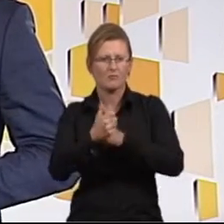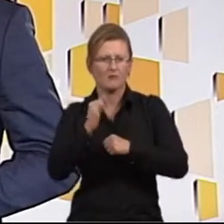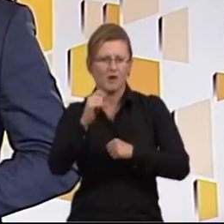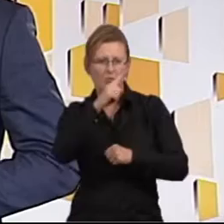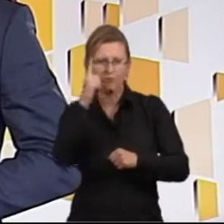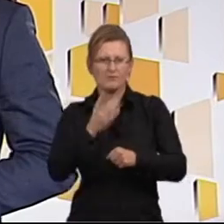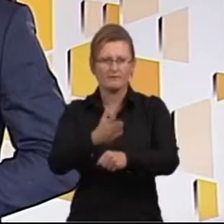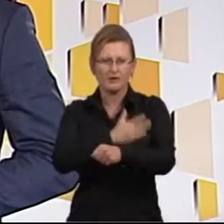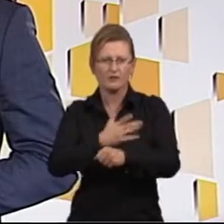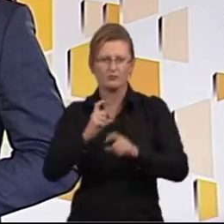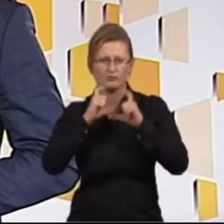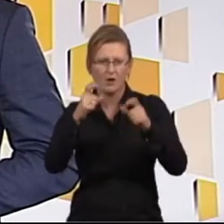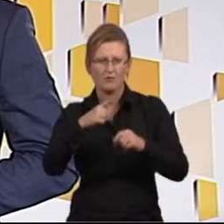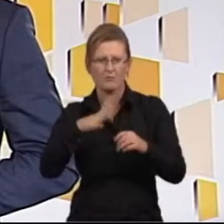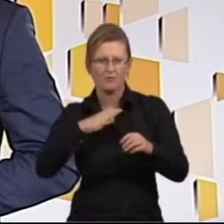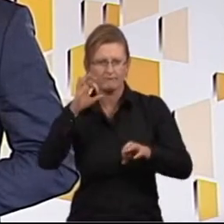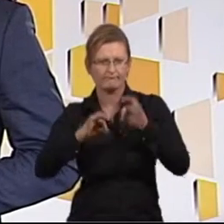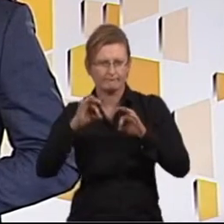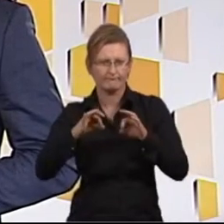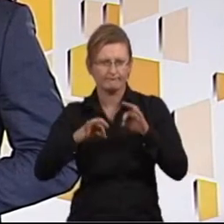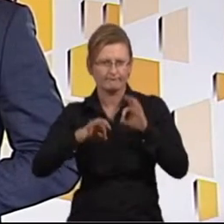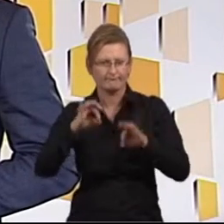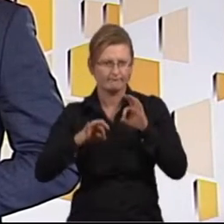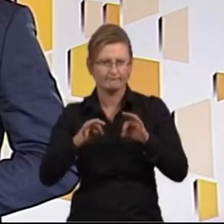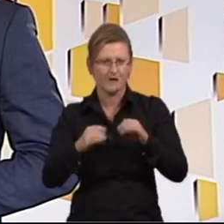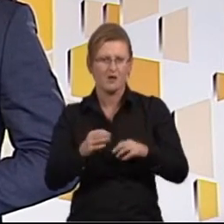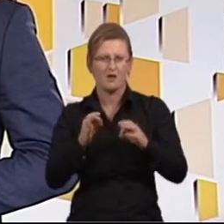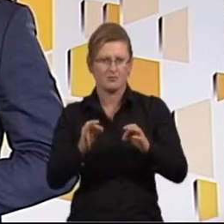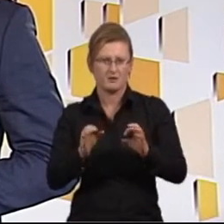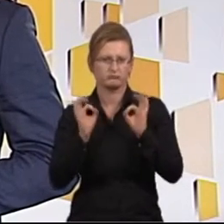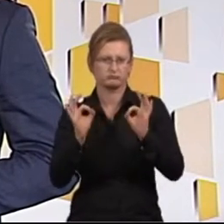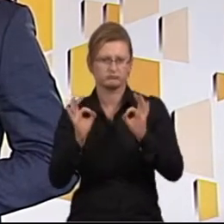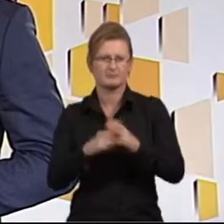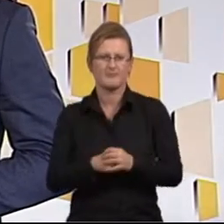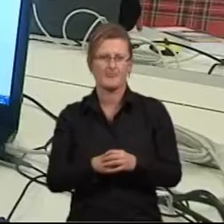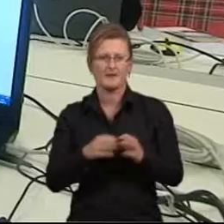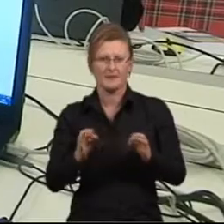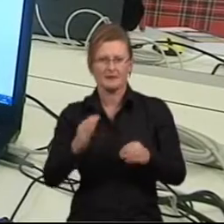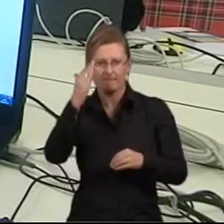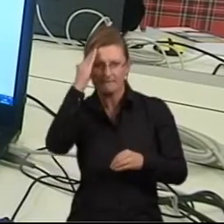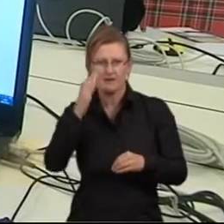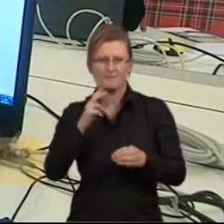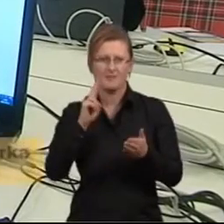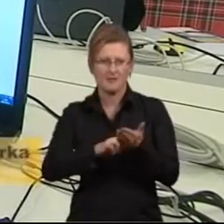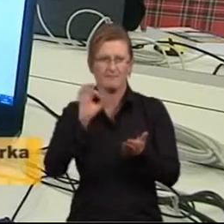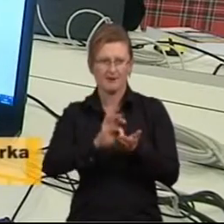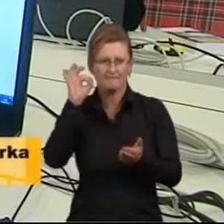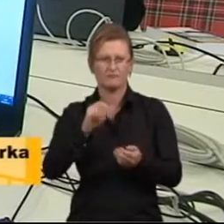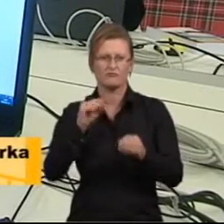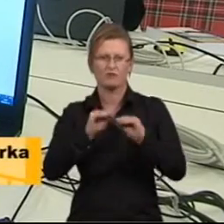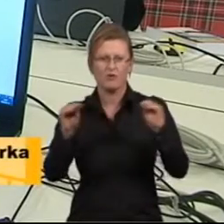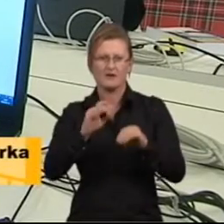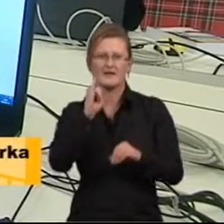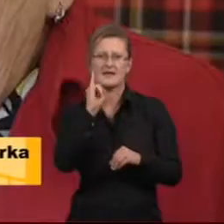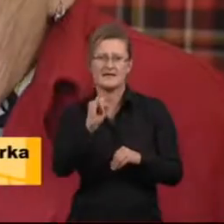obawy przy rekrutacji, jakie zgłaszali beneficjenci, nie potwierdziły się. Daje to rękojmie, że popyt na